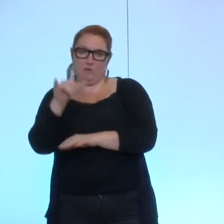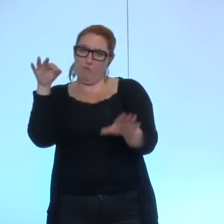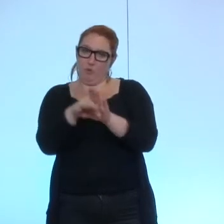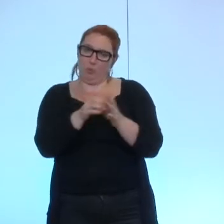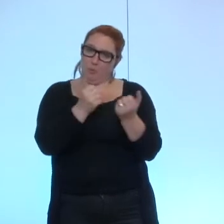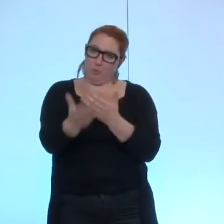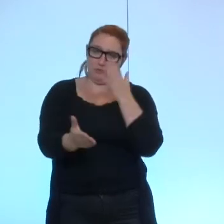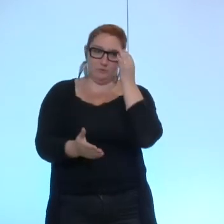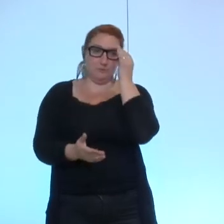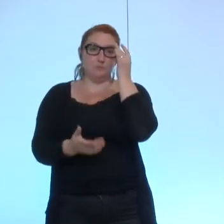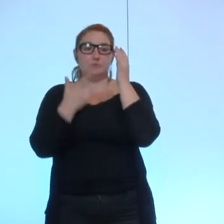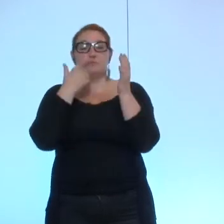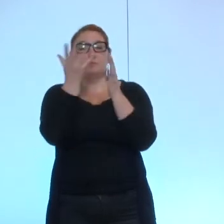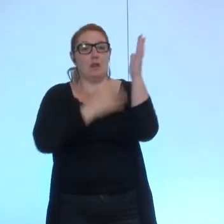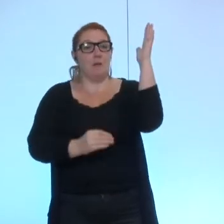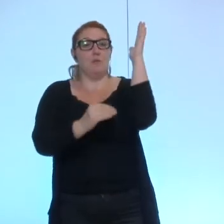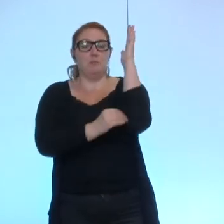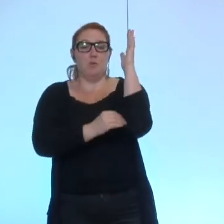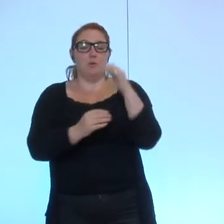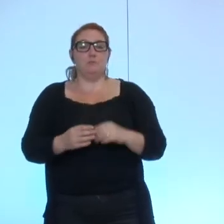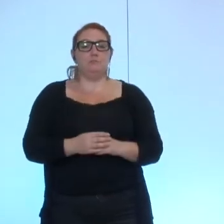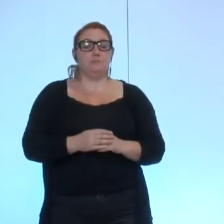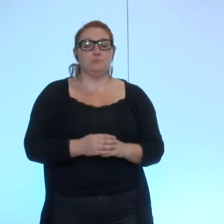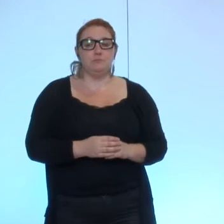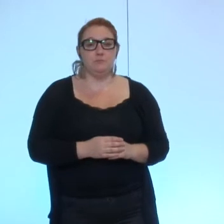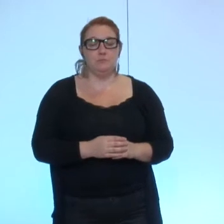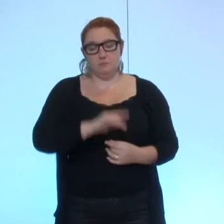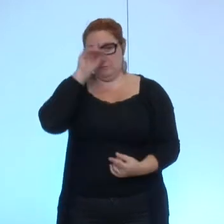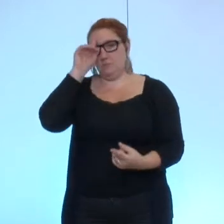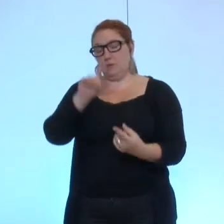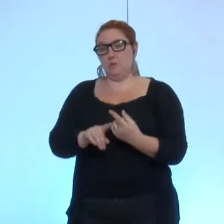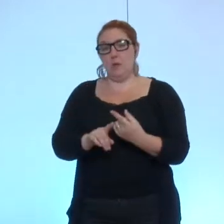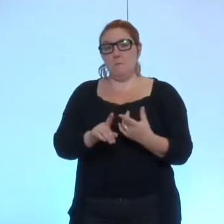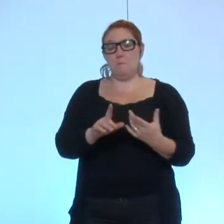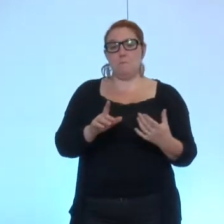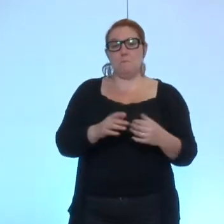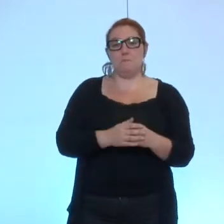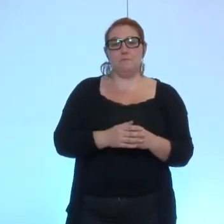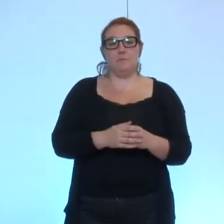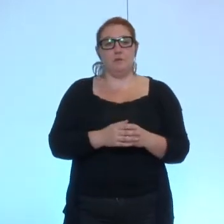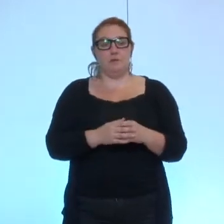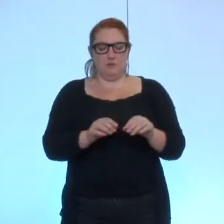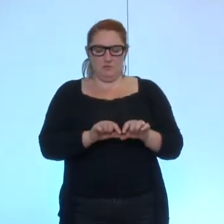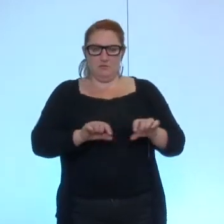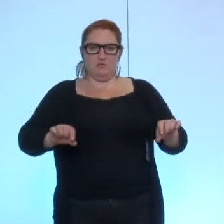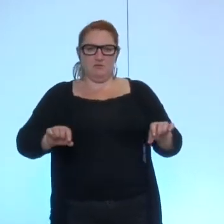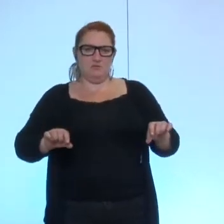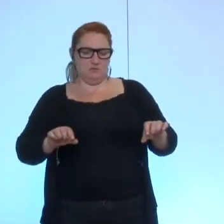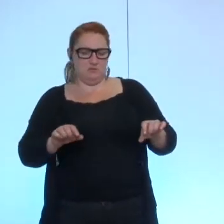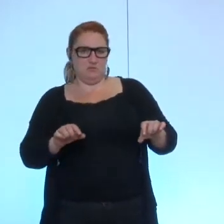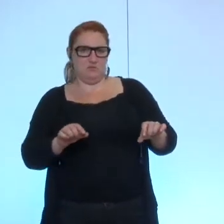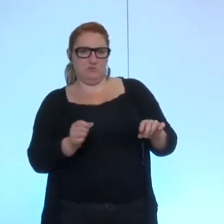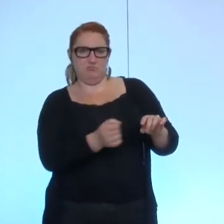donc l'amendement qui porte sur l'intégration dans le gras de la fin du